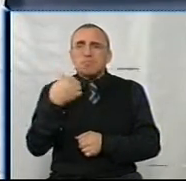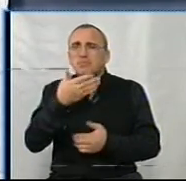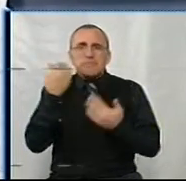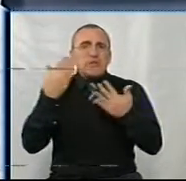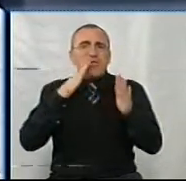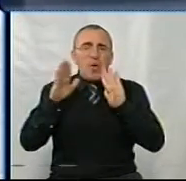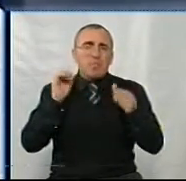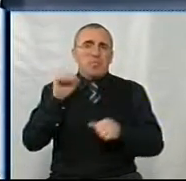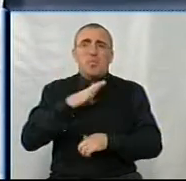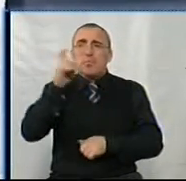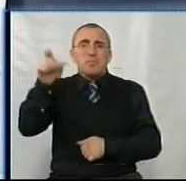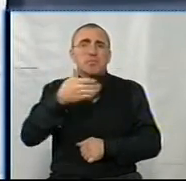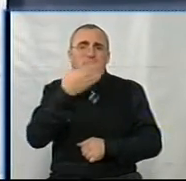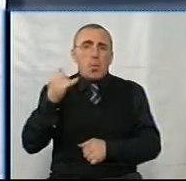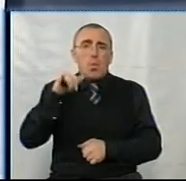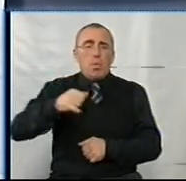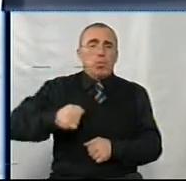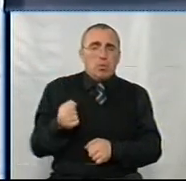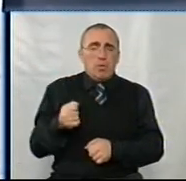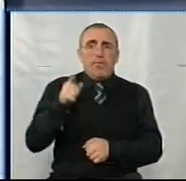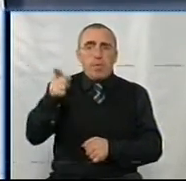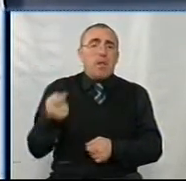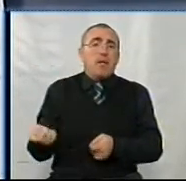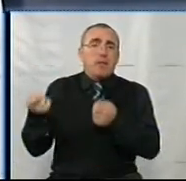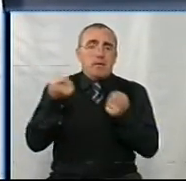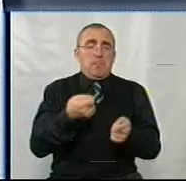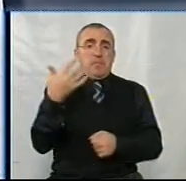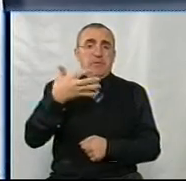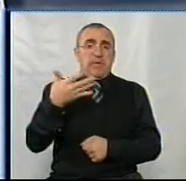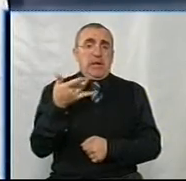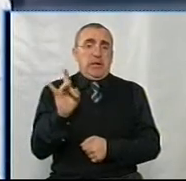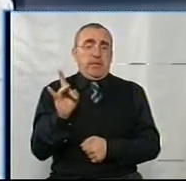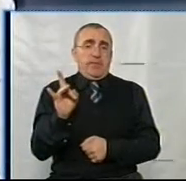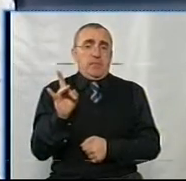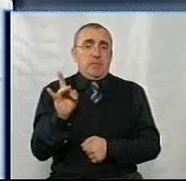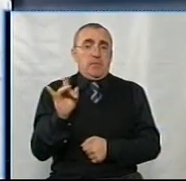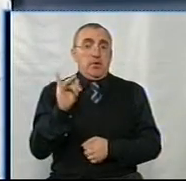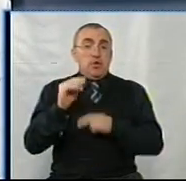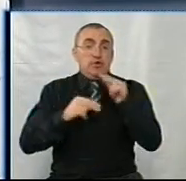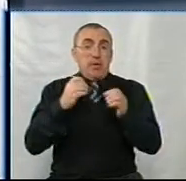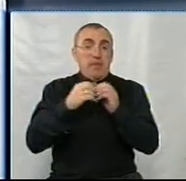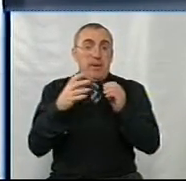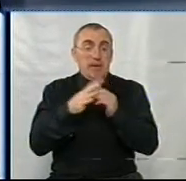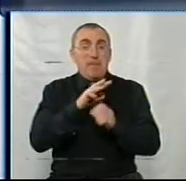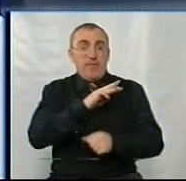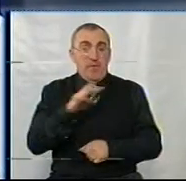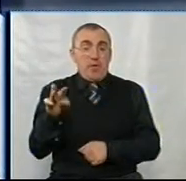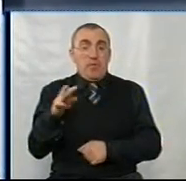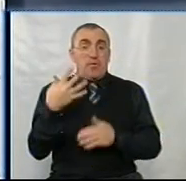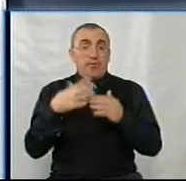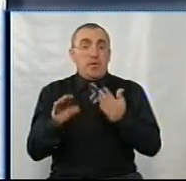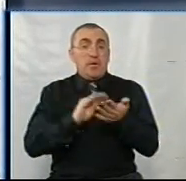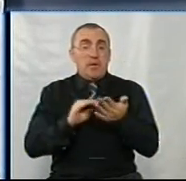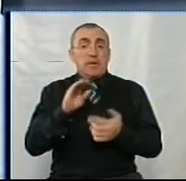Фейсбука, може її нема у мене в друзях. Ну вона принесла 50 гривень. І через 15 хвилин вже